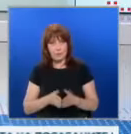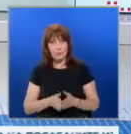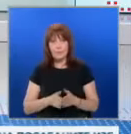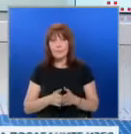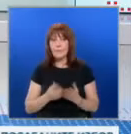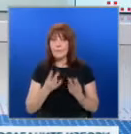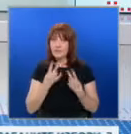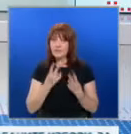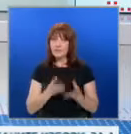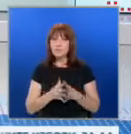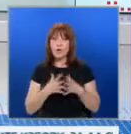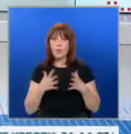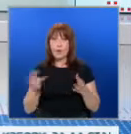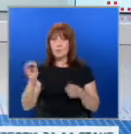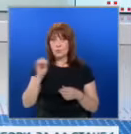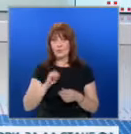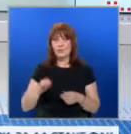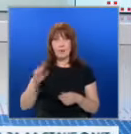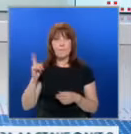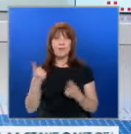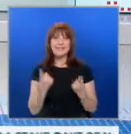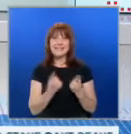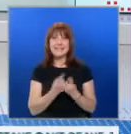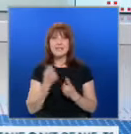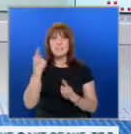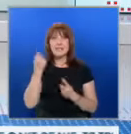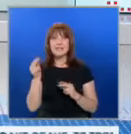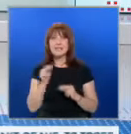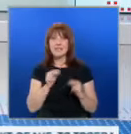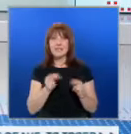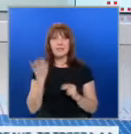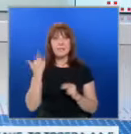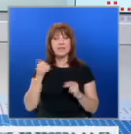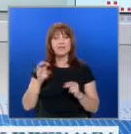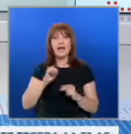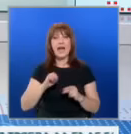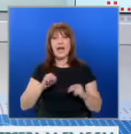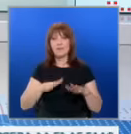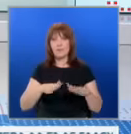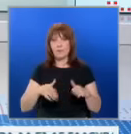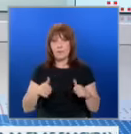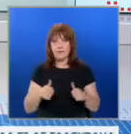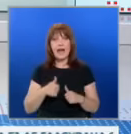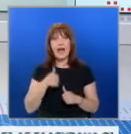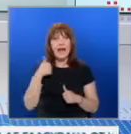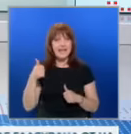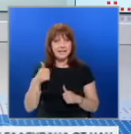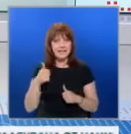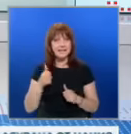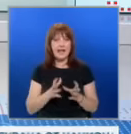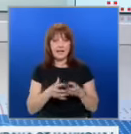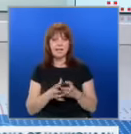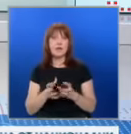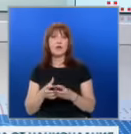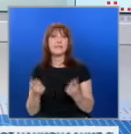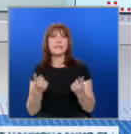Поглеждаме към голямата картина в Европа. Първа среща на председателския съвет на предишния Европарламент. Лидерите на политически групи се